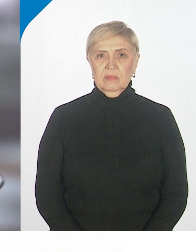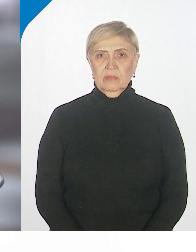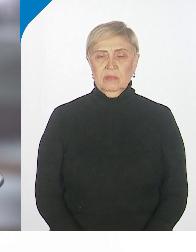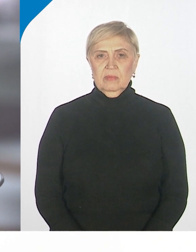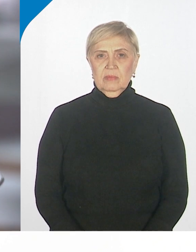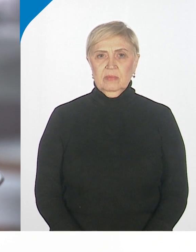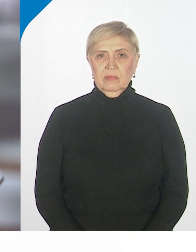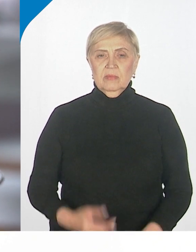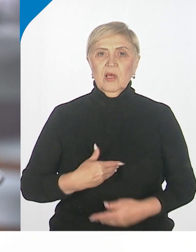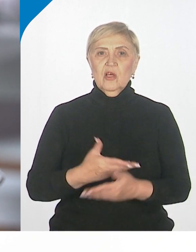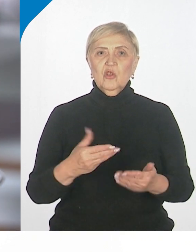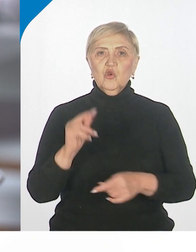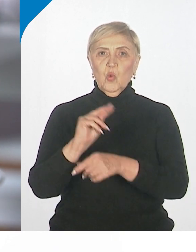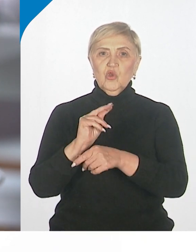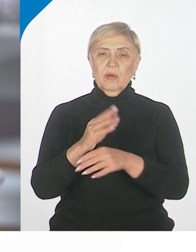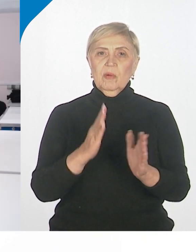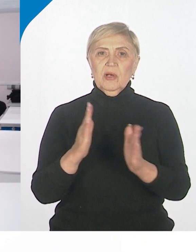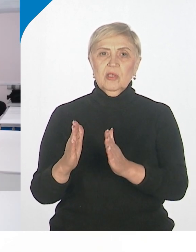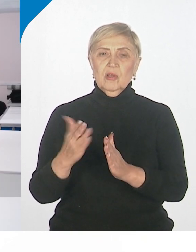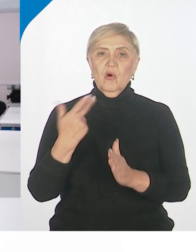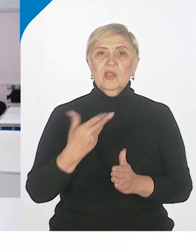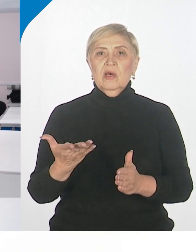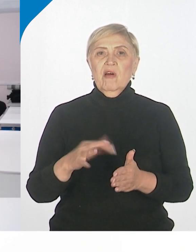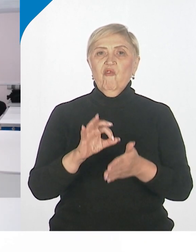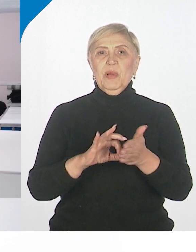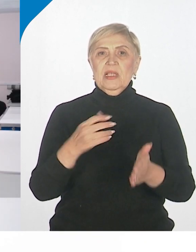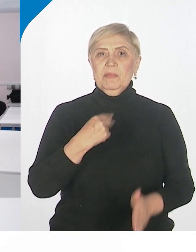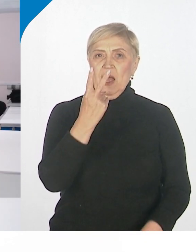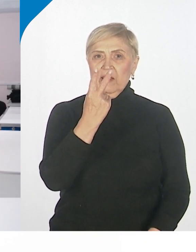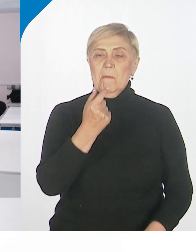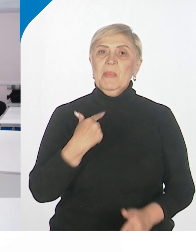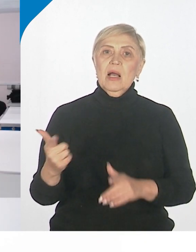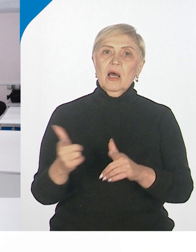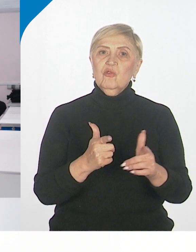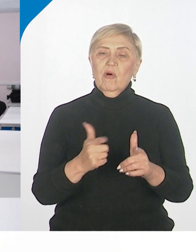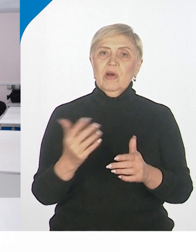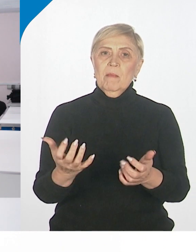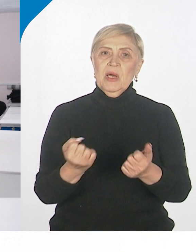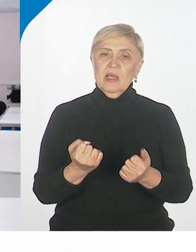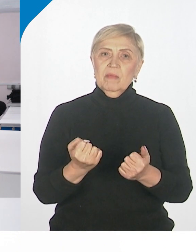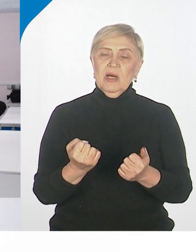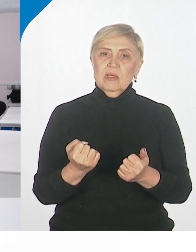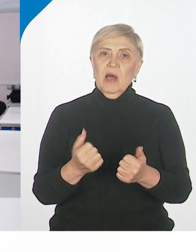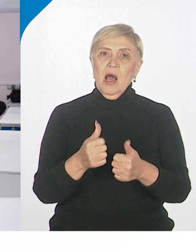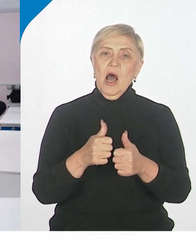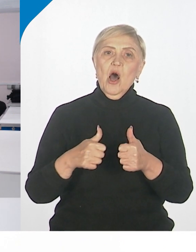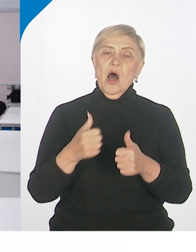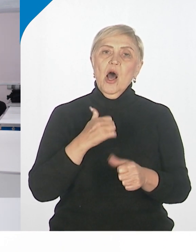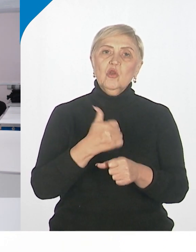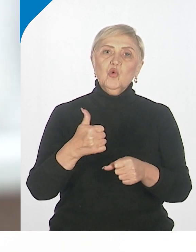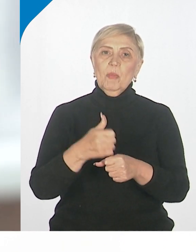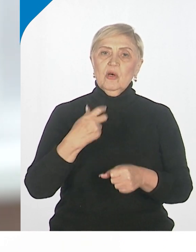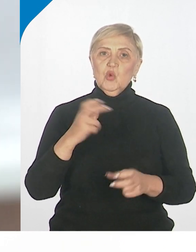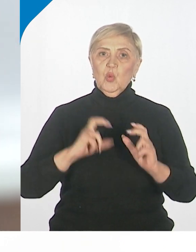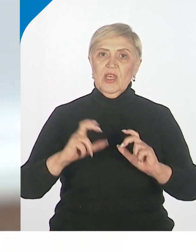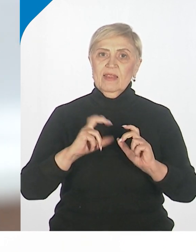Наш учебный процесс, он, в принципе, адаптирован. Мы готовы принимать особых студентов.